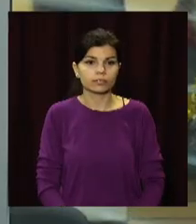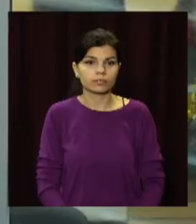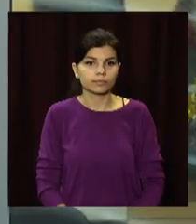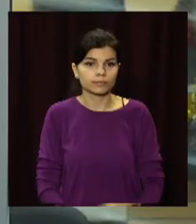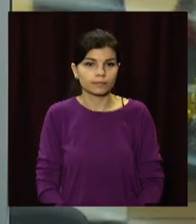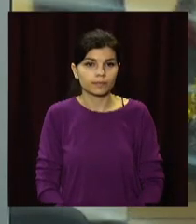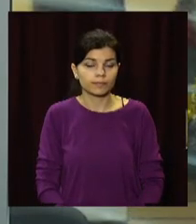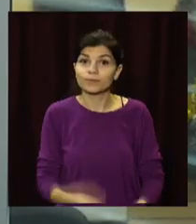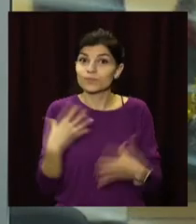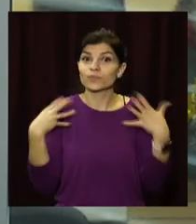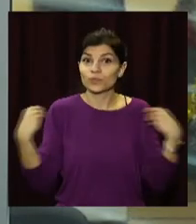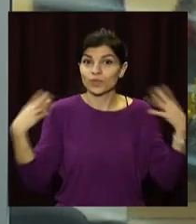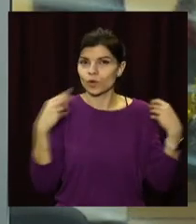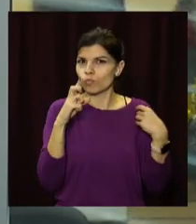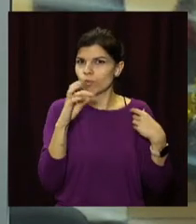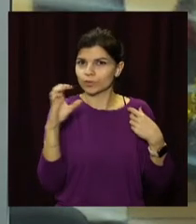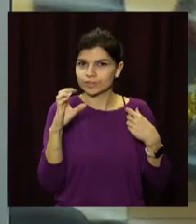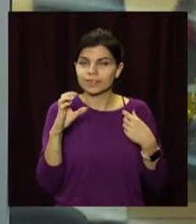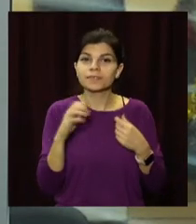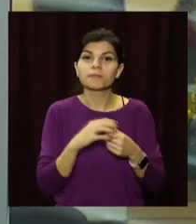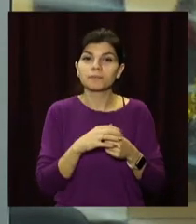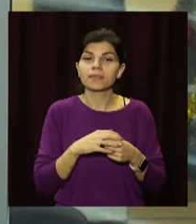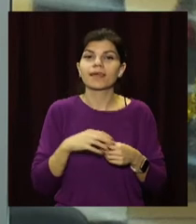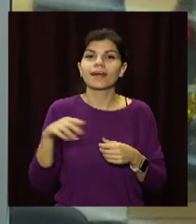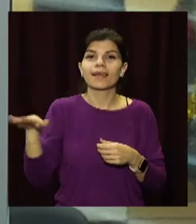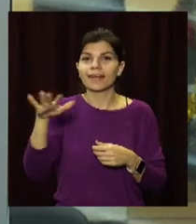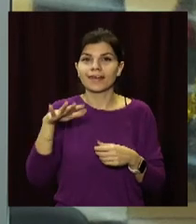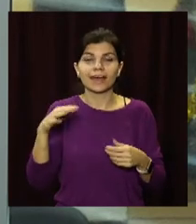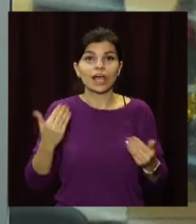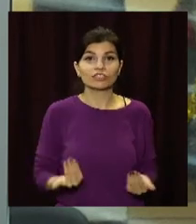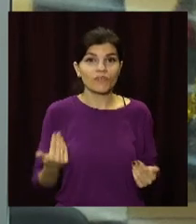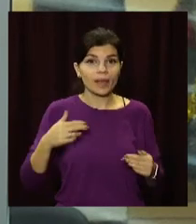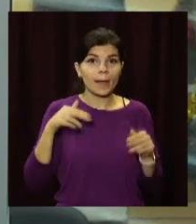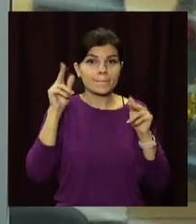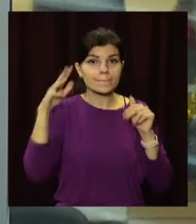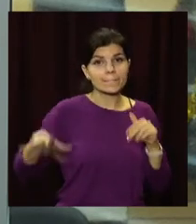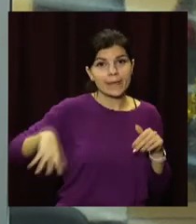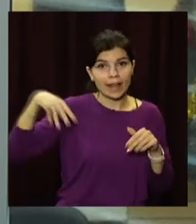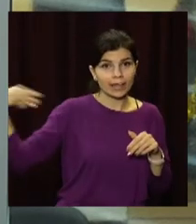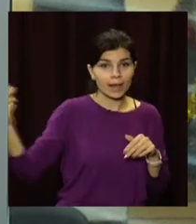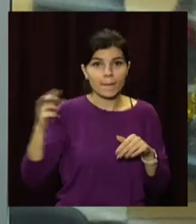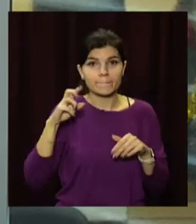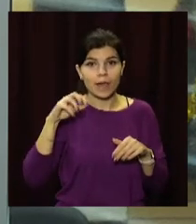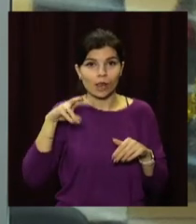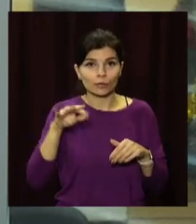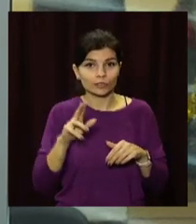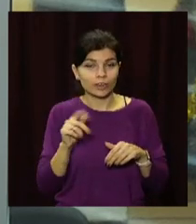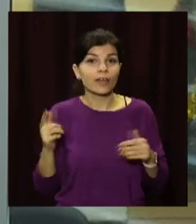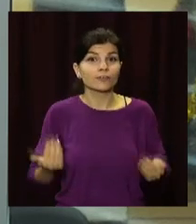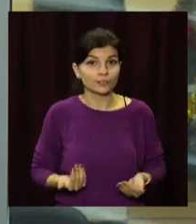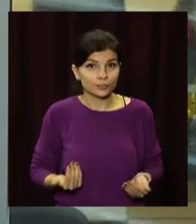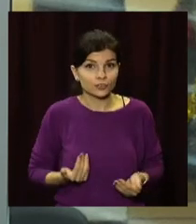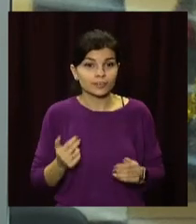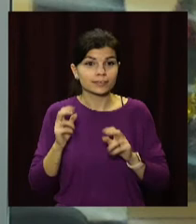Пухнастий бос. В офісі Дніпровського інтернет-провайдера живе Білка. Її прізвисько Бос, адже вона вижила з насідженого місця